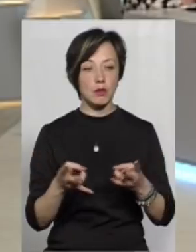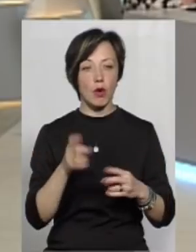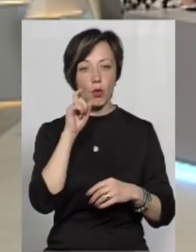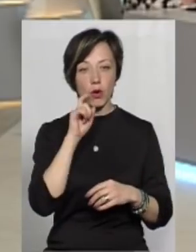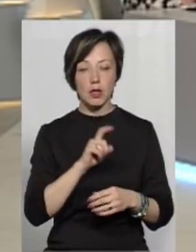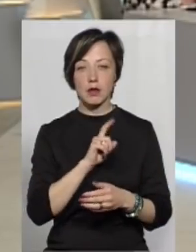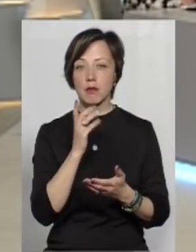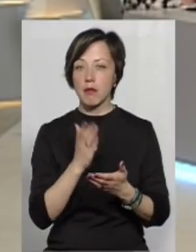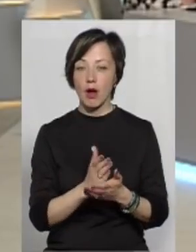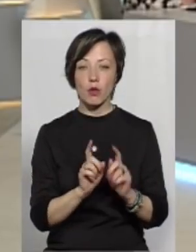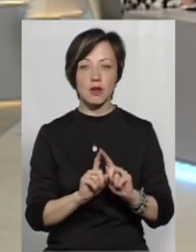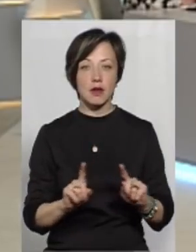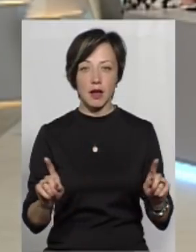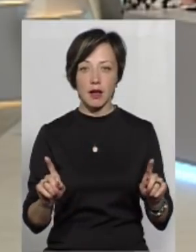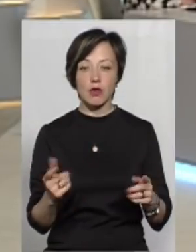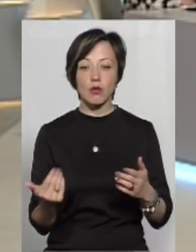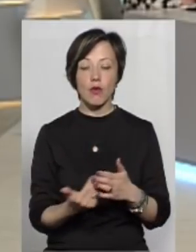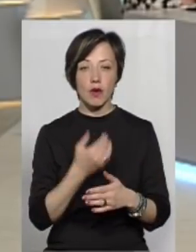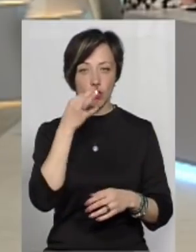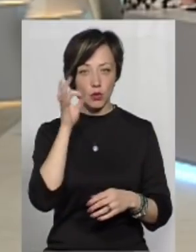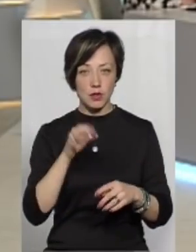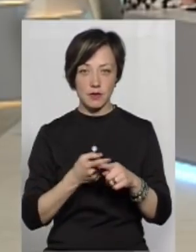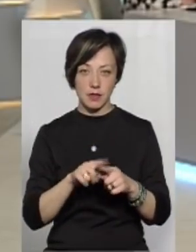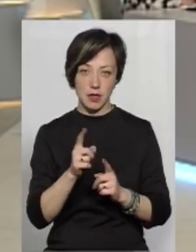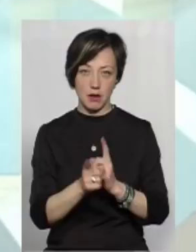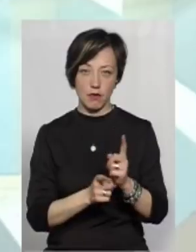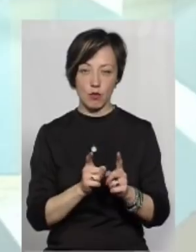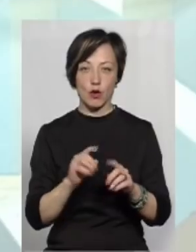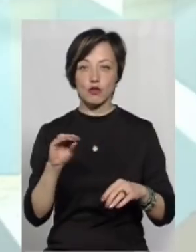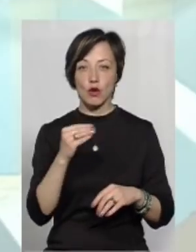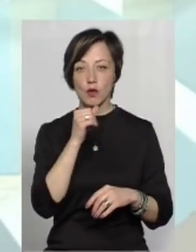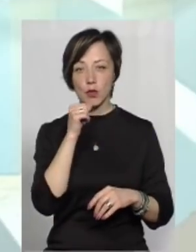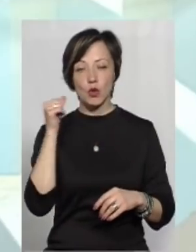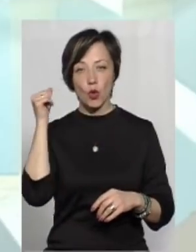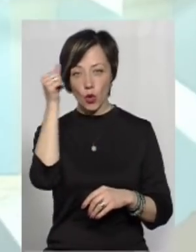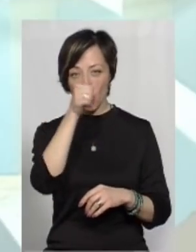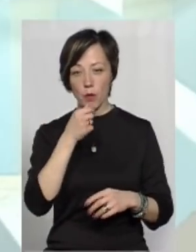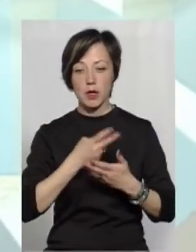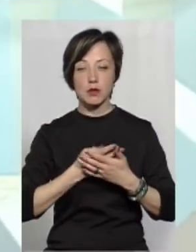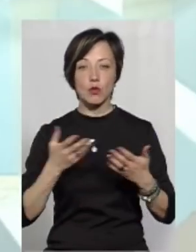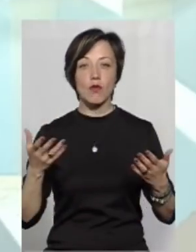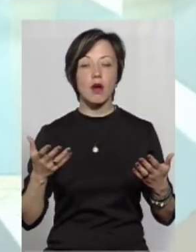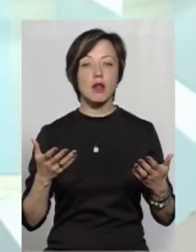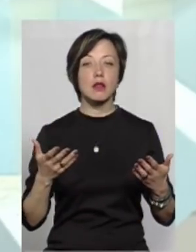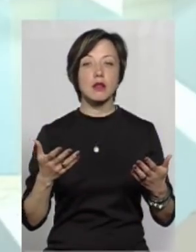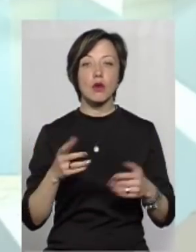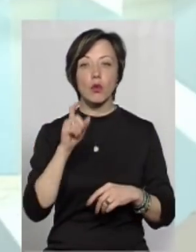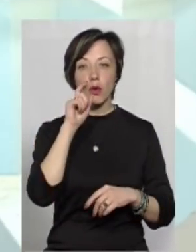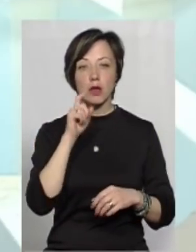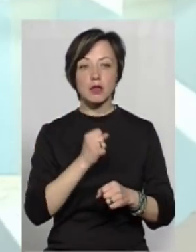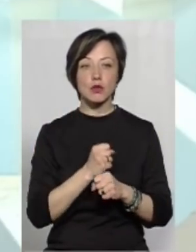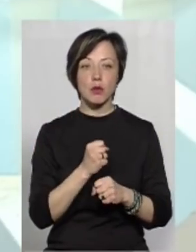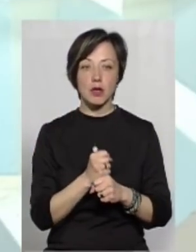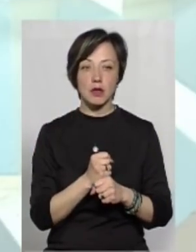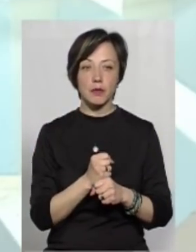а Україна має унікальний, найсвіжіший досвід у цій реформі. В жовтні минулого року ми презентували те, що Україна